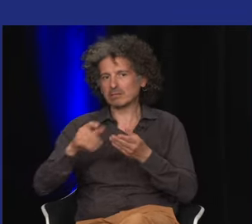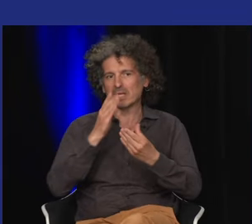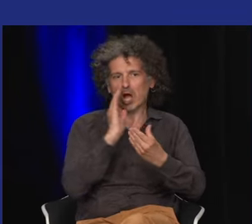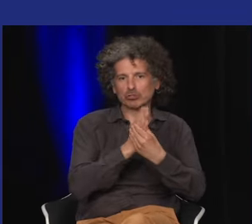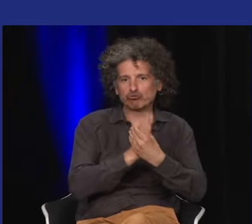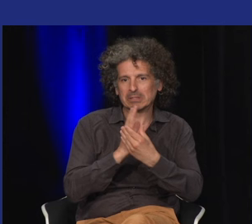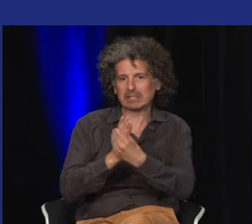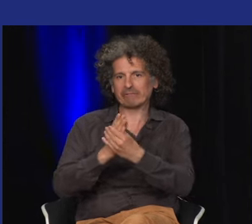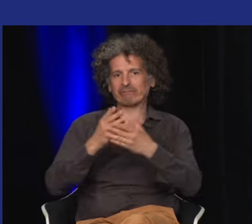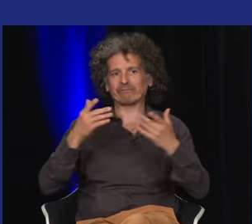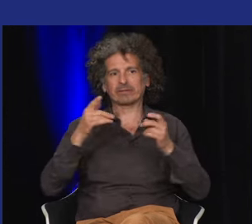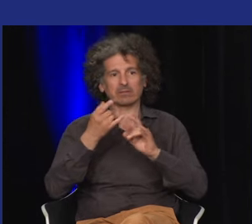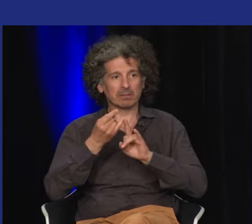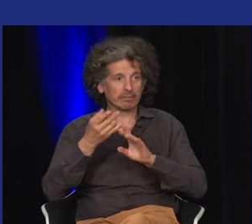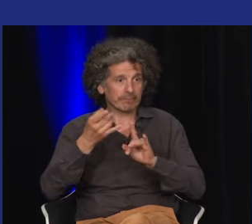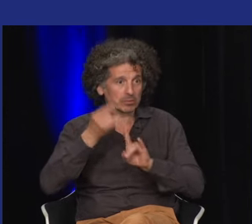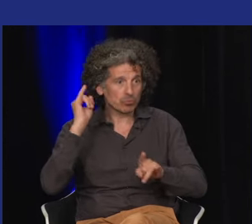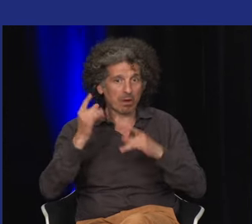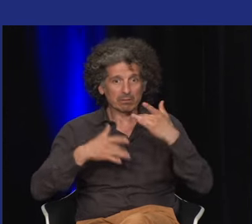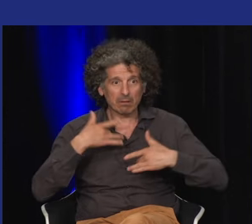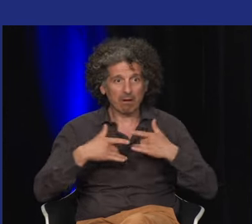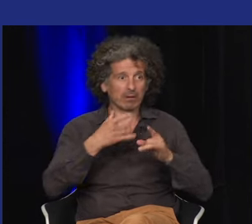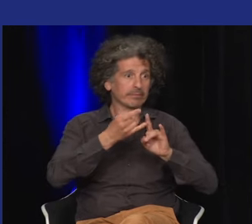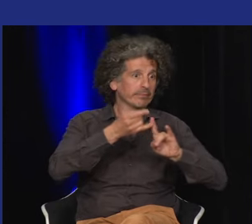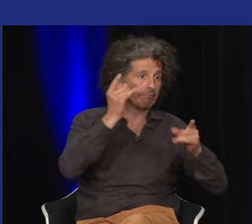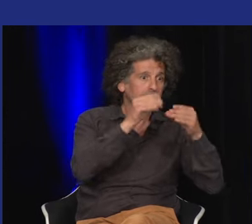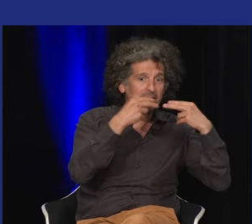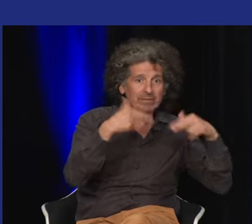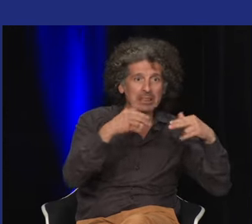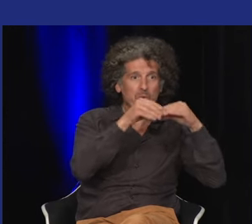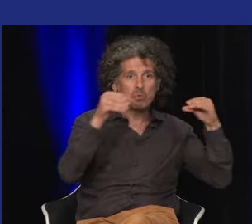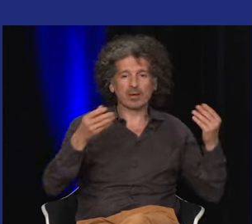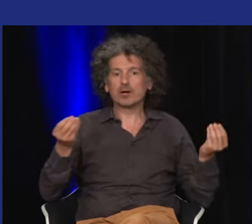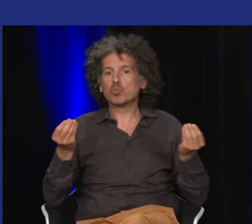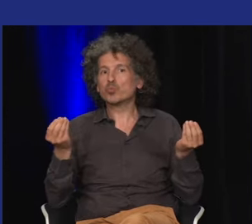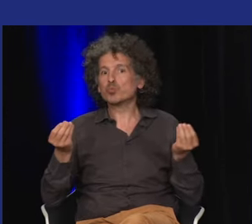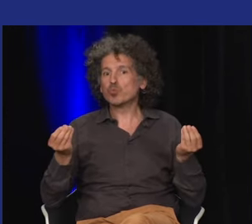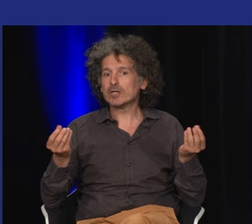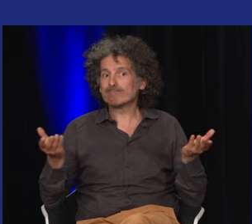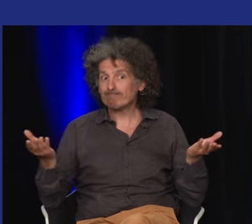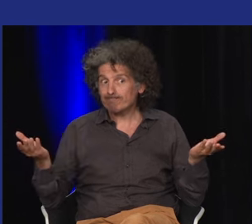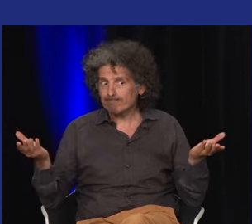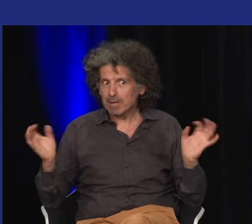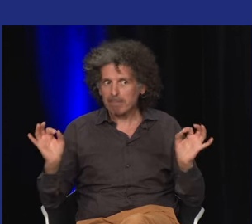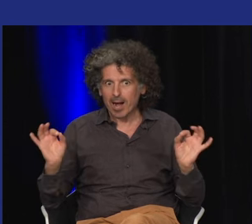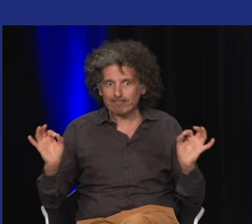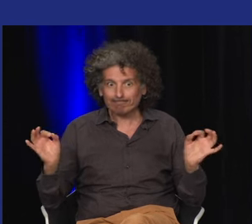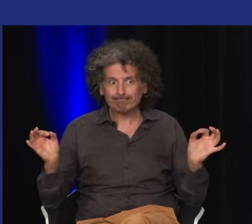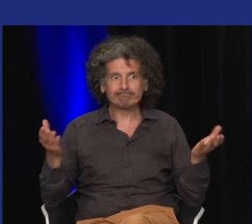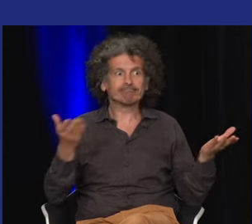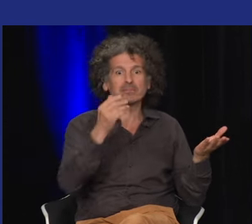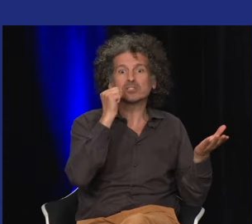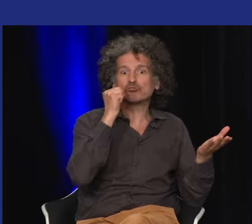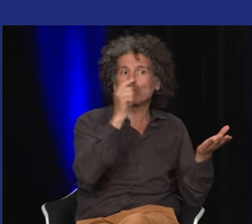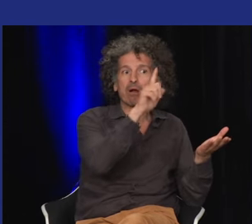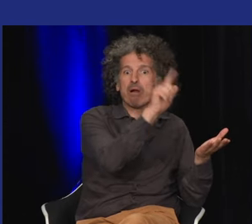intéressante parce qu'il y la question de la trace des archives de l'histoire du théâtre les vidéothèques où